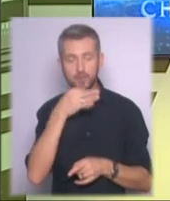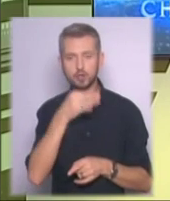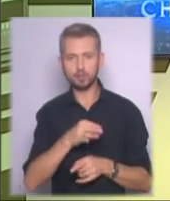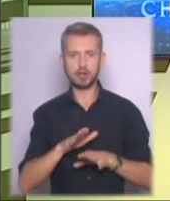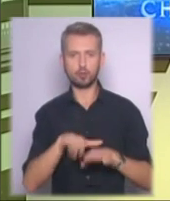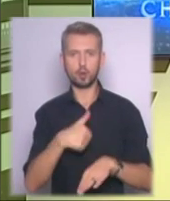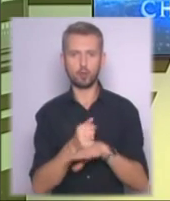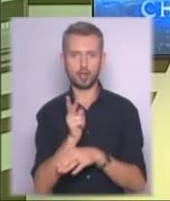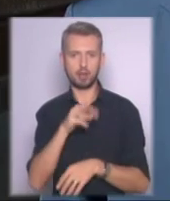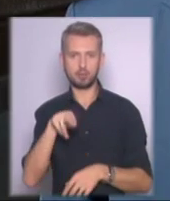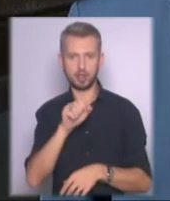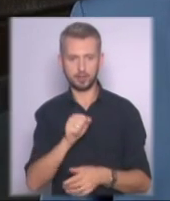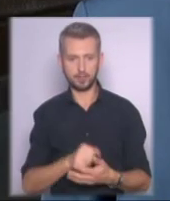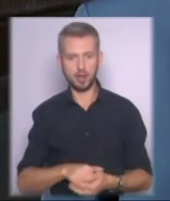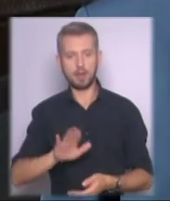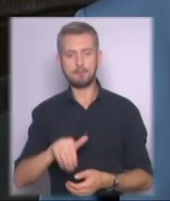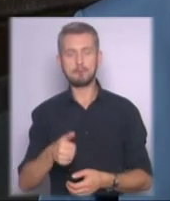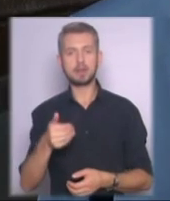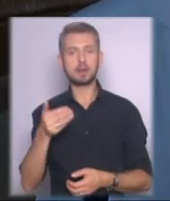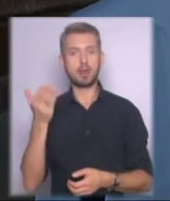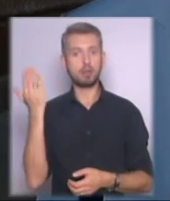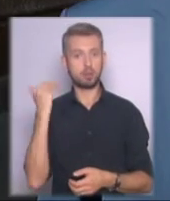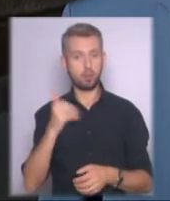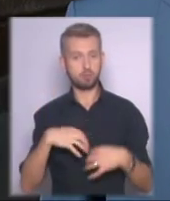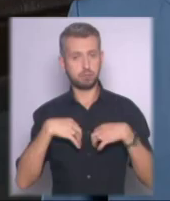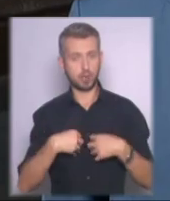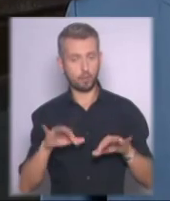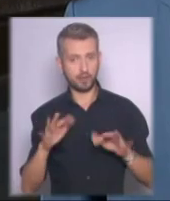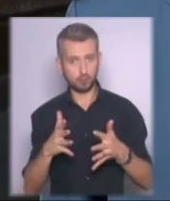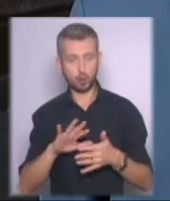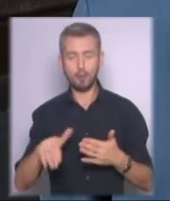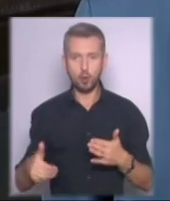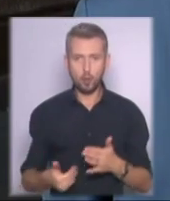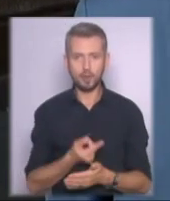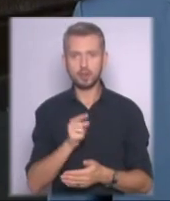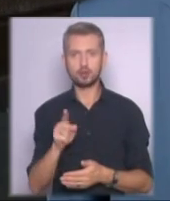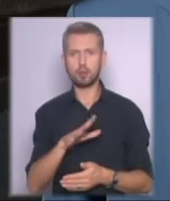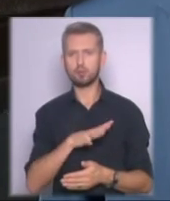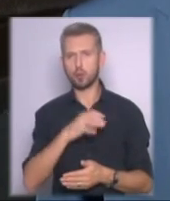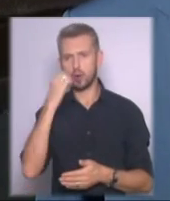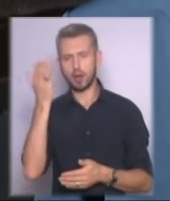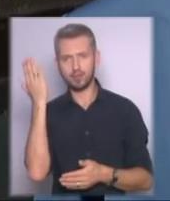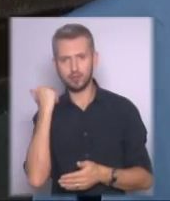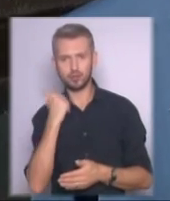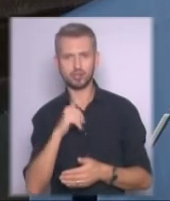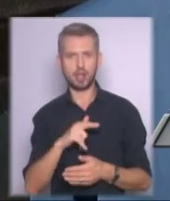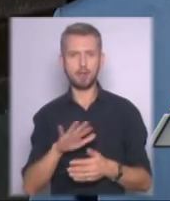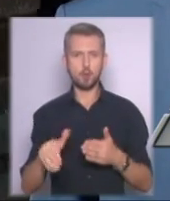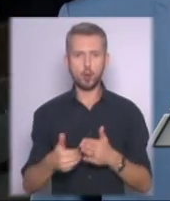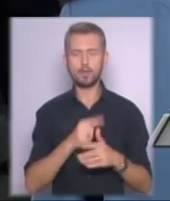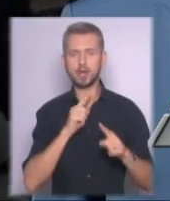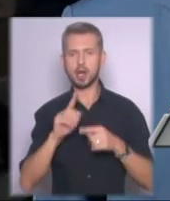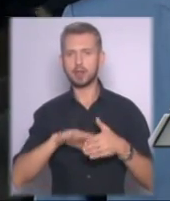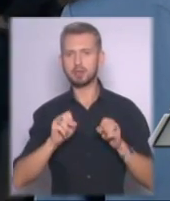Радуцький. Після того прикрового випадку, поновлені наради з безпеки міста,